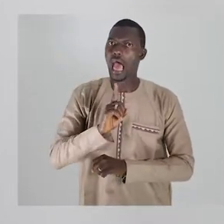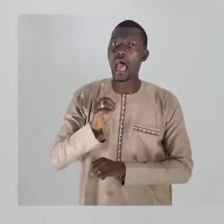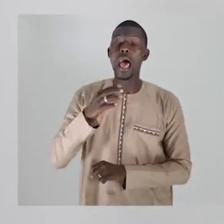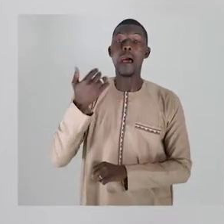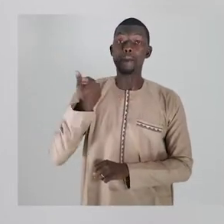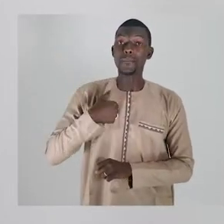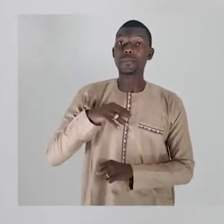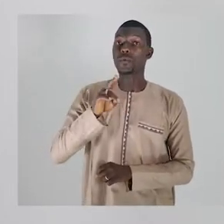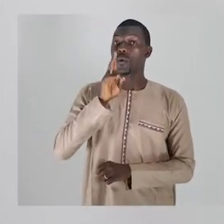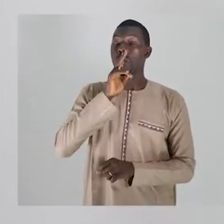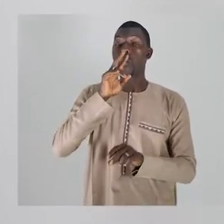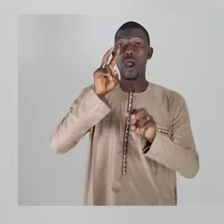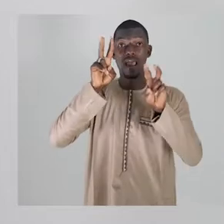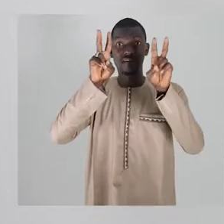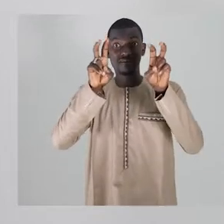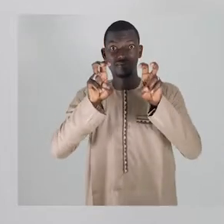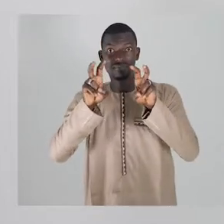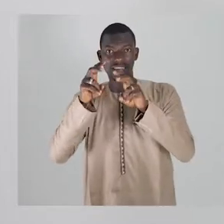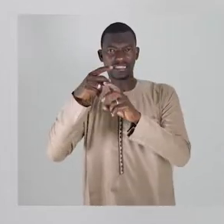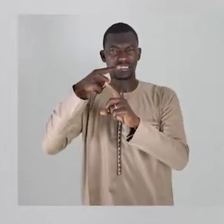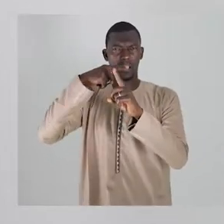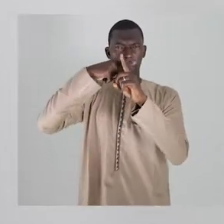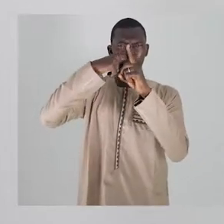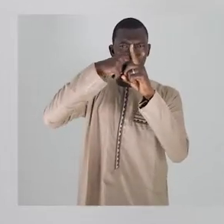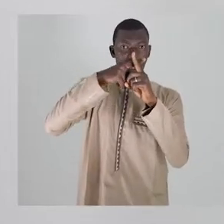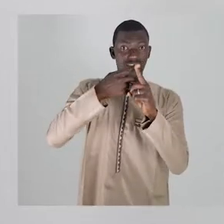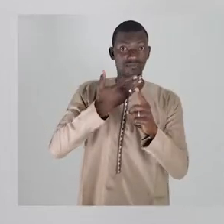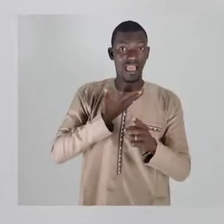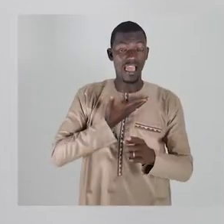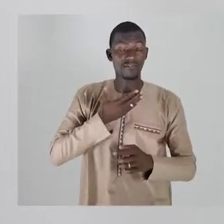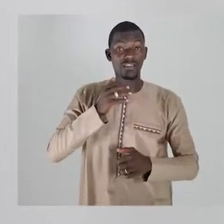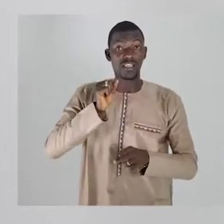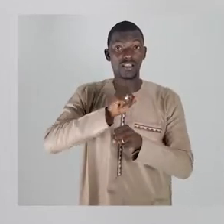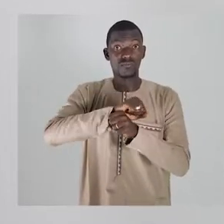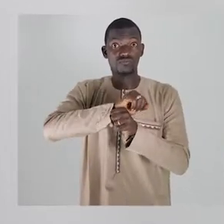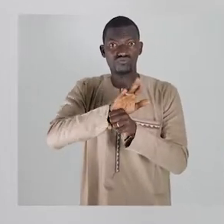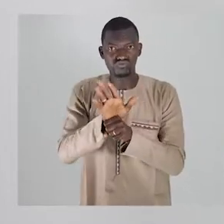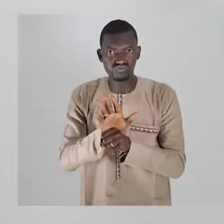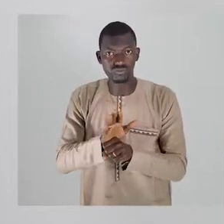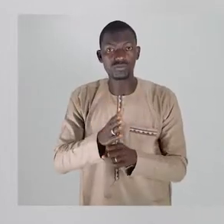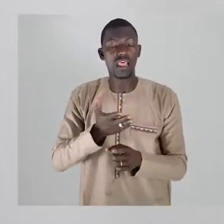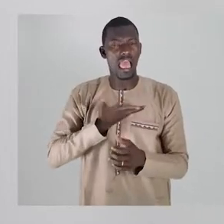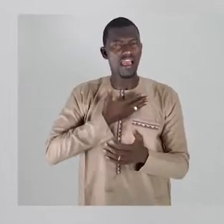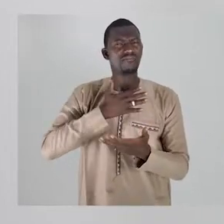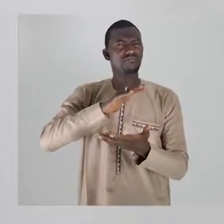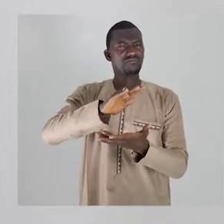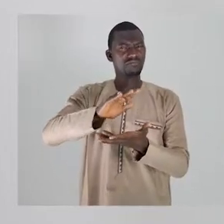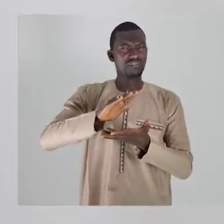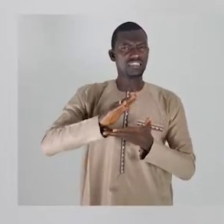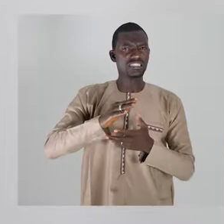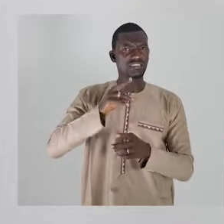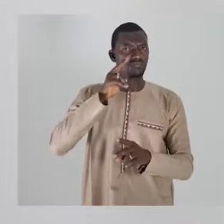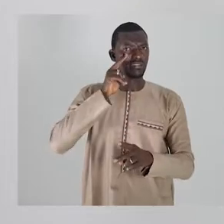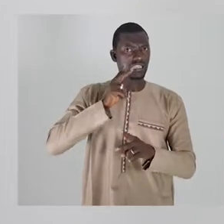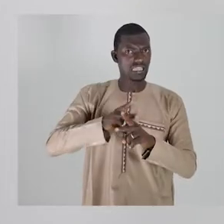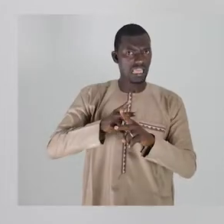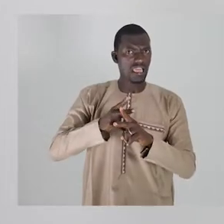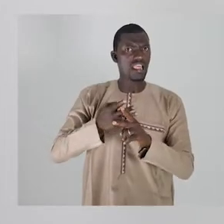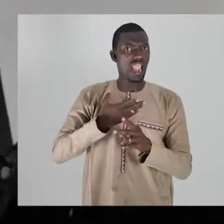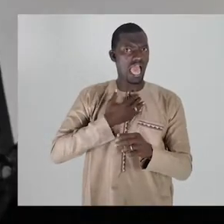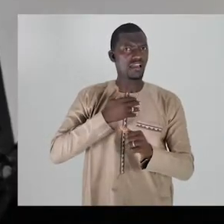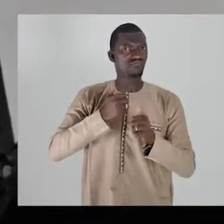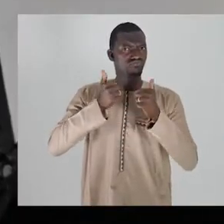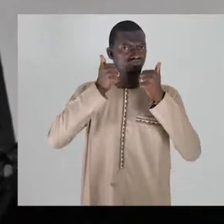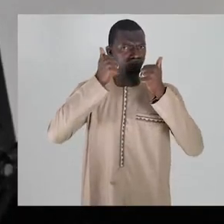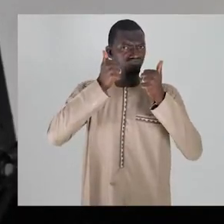yoli. Manku manji meti ubabaji kasumutu kuhu. Nuribe nja urunga wanumanju woku rege inmi. Watopambu ngolen upoi ifanga